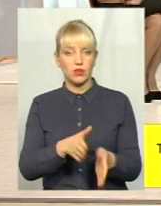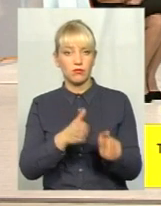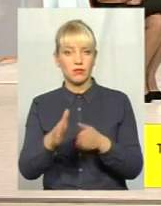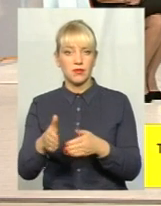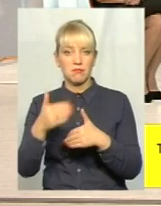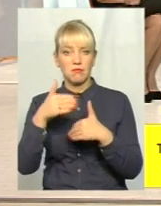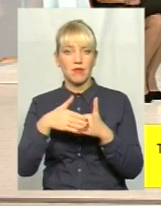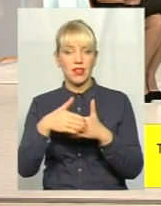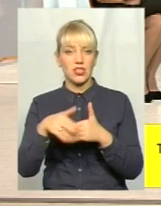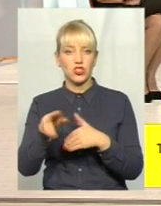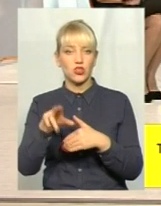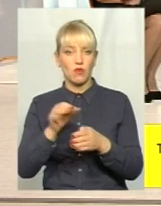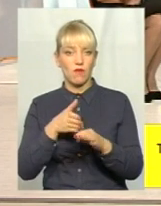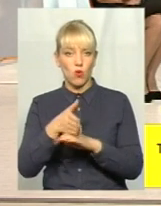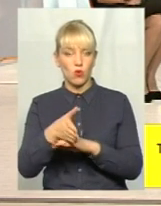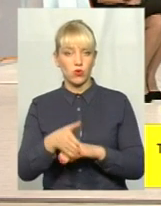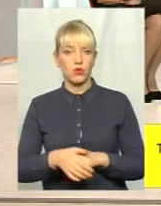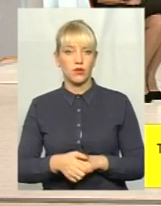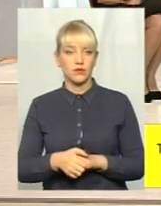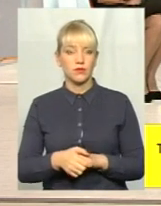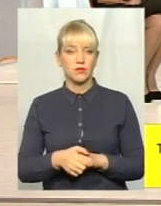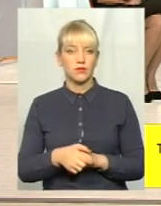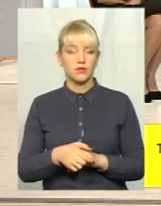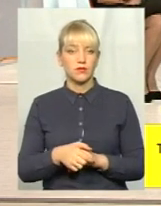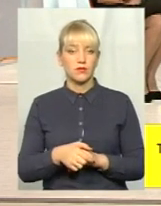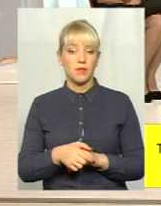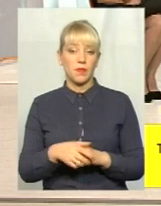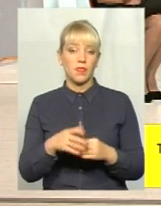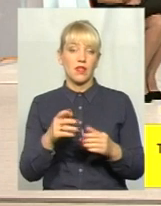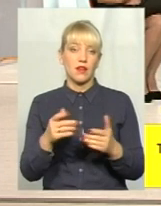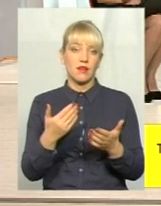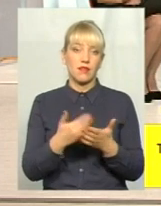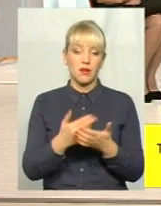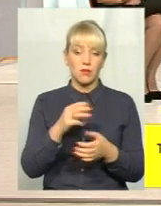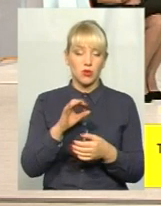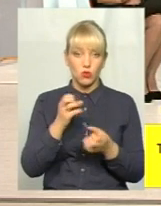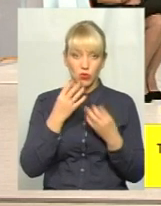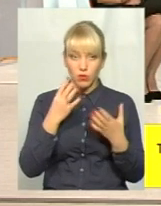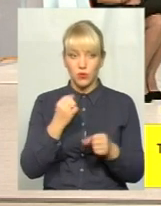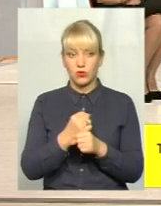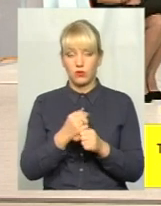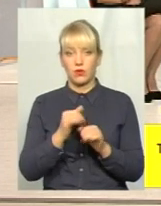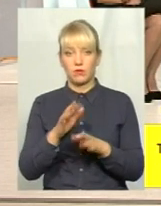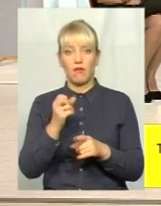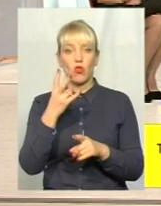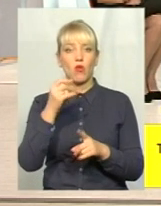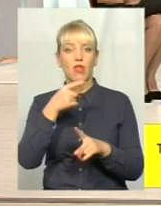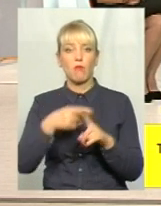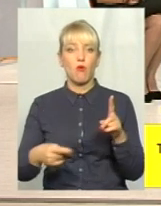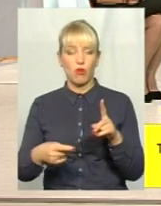розташувати. Дякую, ми почули питання. б і добре справу зробили, але якось так, наполовину.